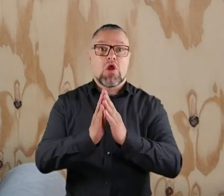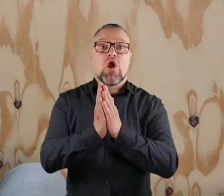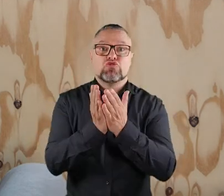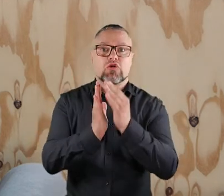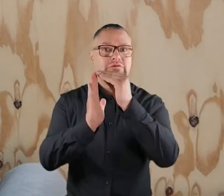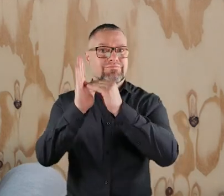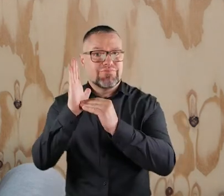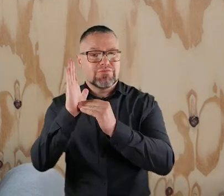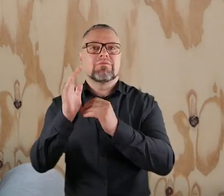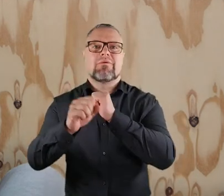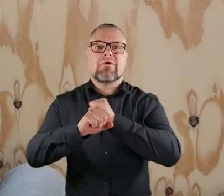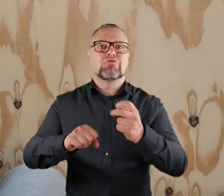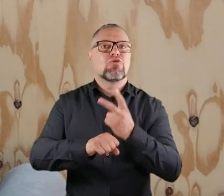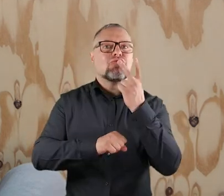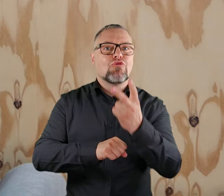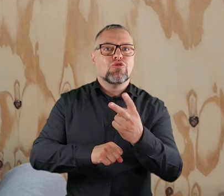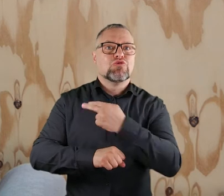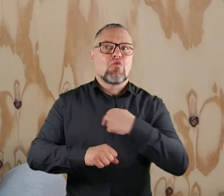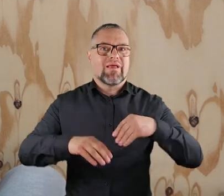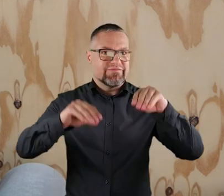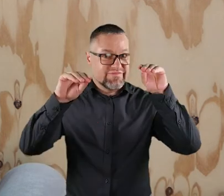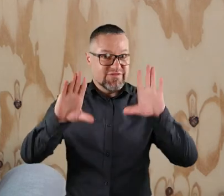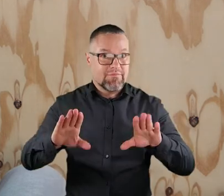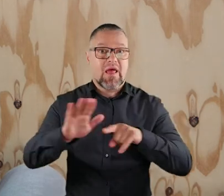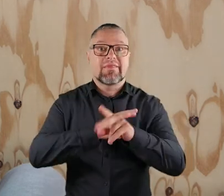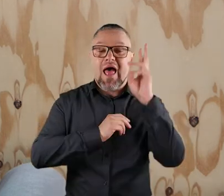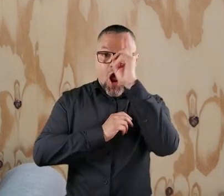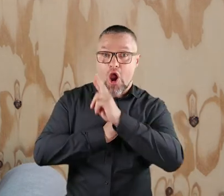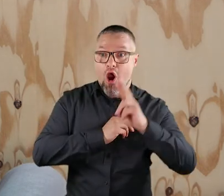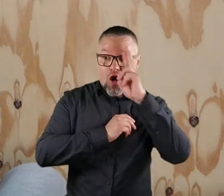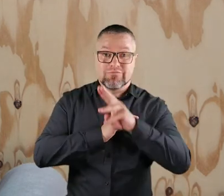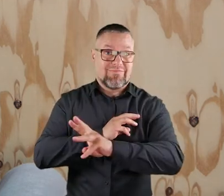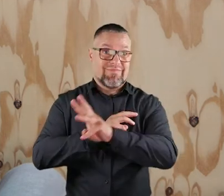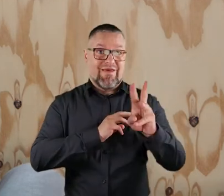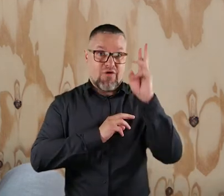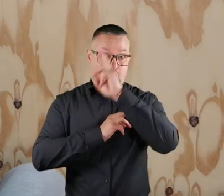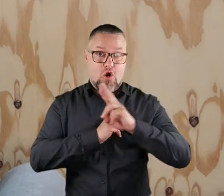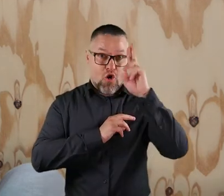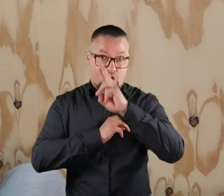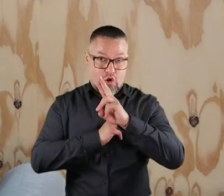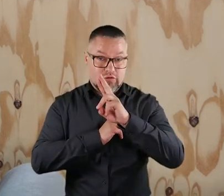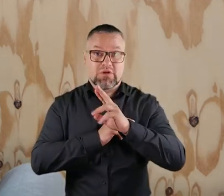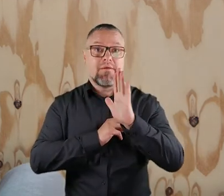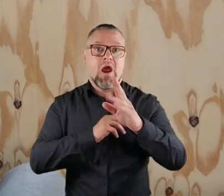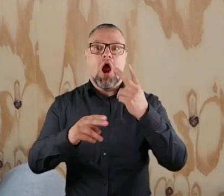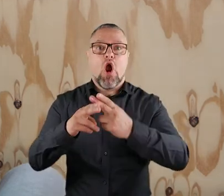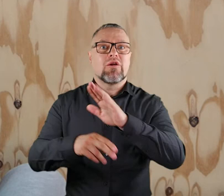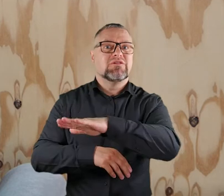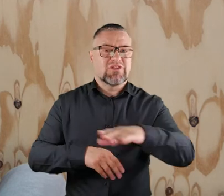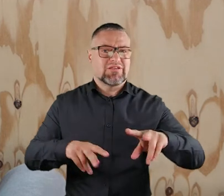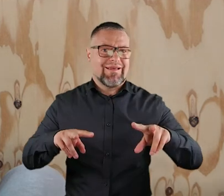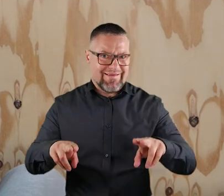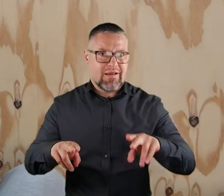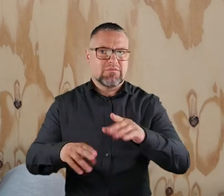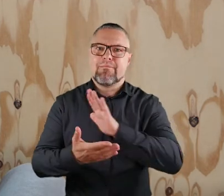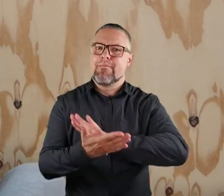Książki z przepisami dostępne są w naszym sklepie, natomiast dla Was jako rodziców dzieci z chorobą